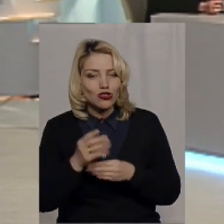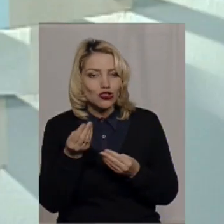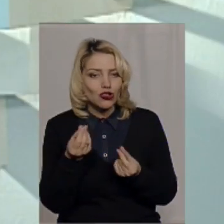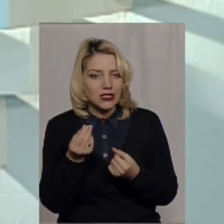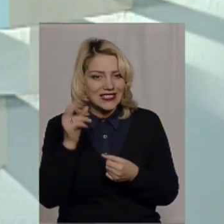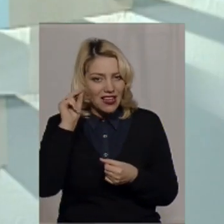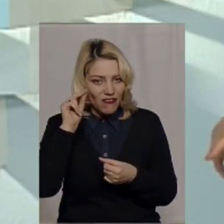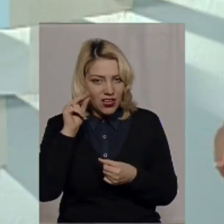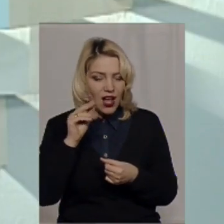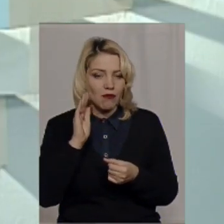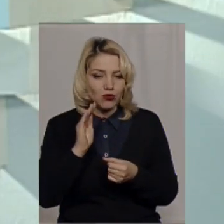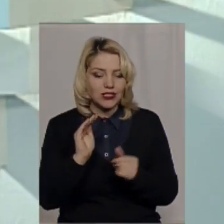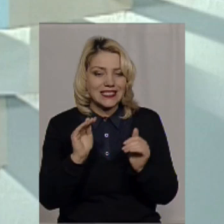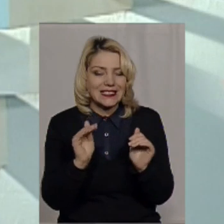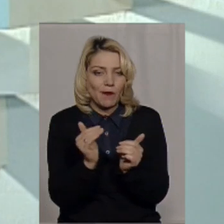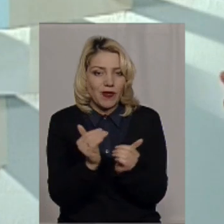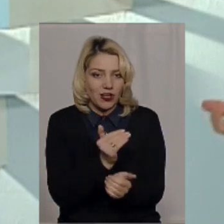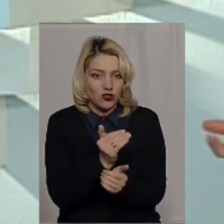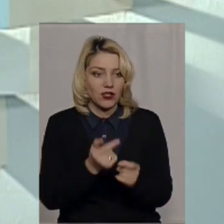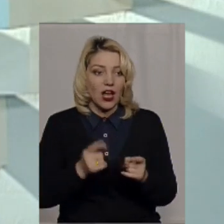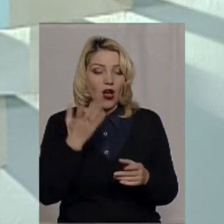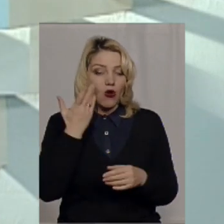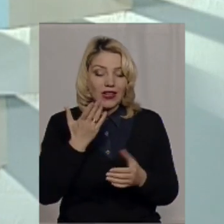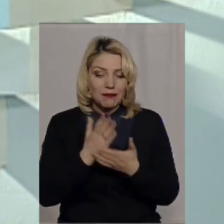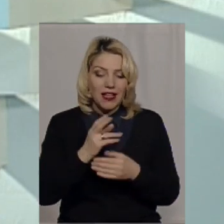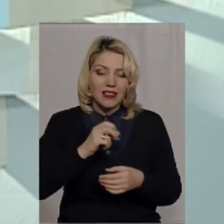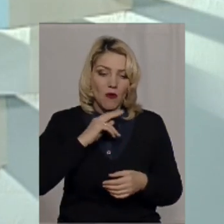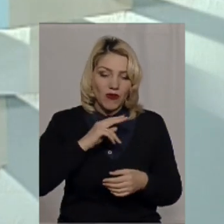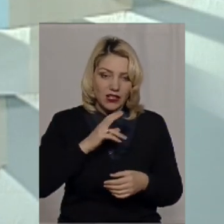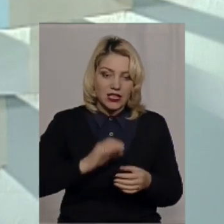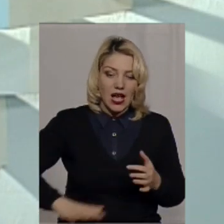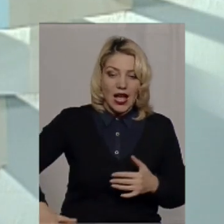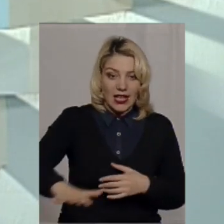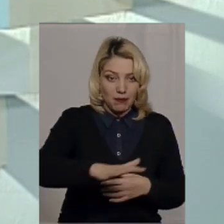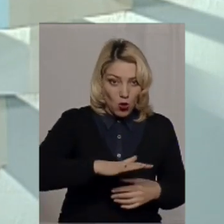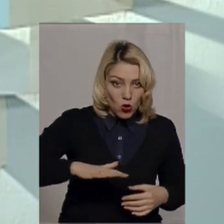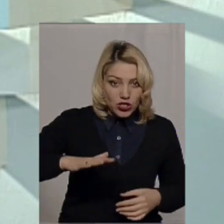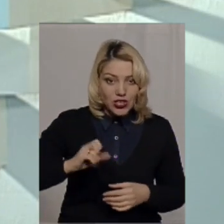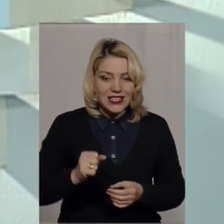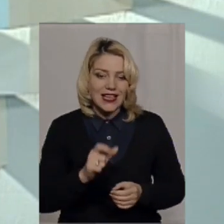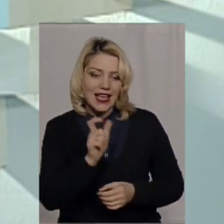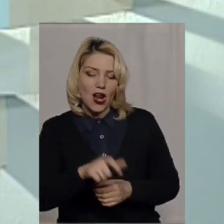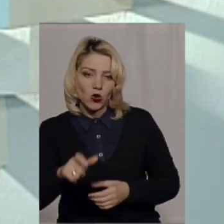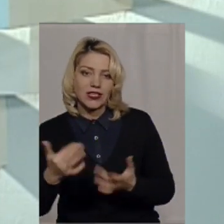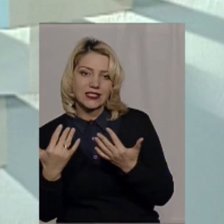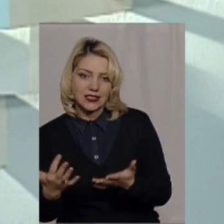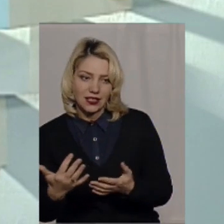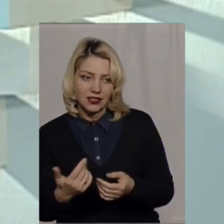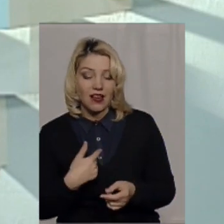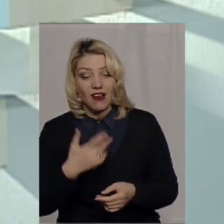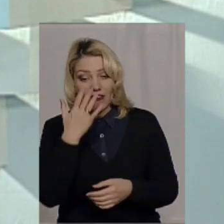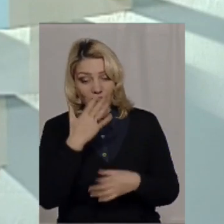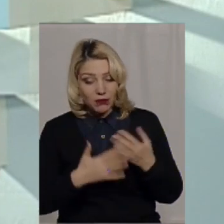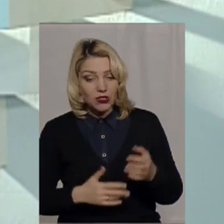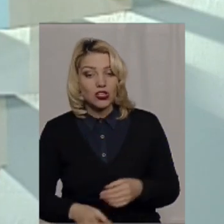на одну суттєво зменшується. Коли береться до уваги площа кількість сільського населення, то, вибачте, українська приказка, хто перший